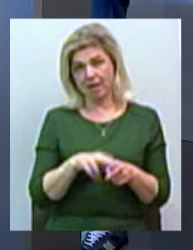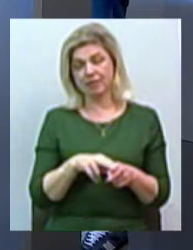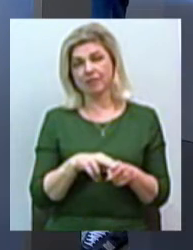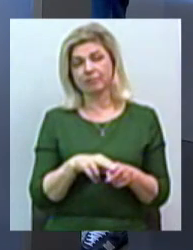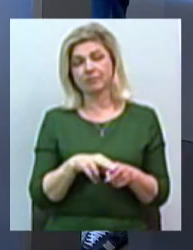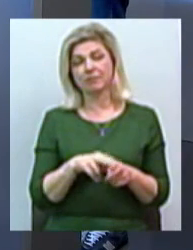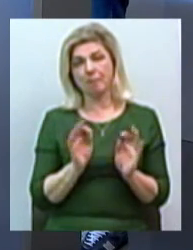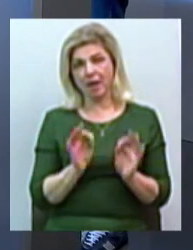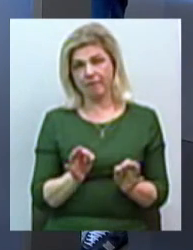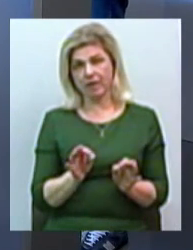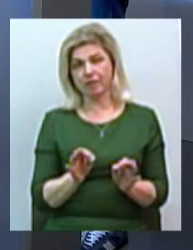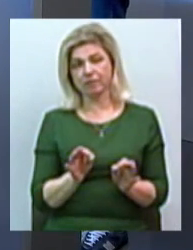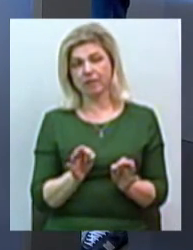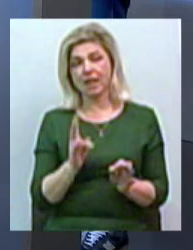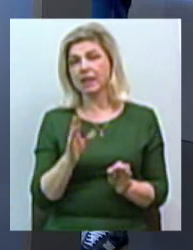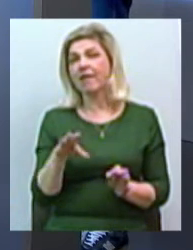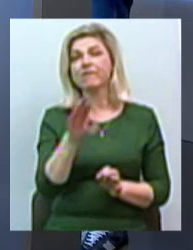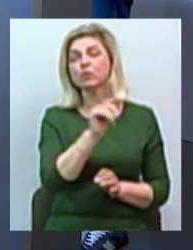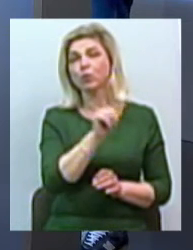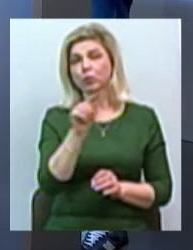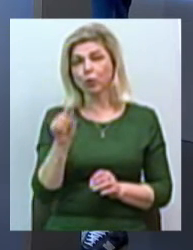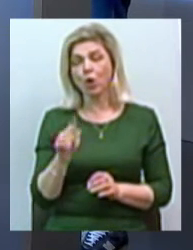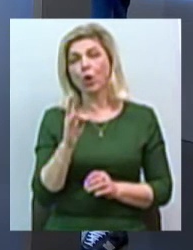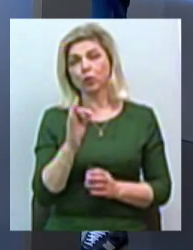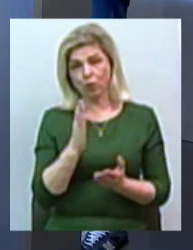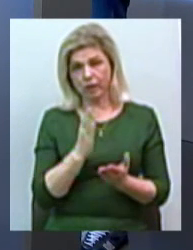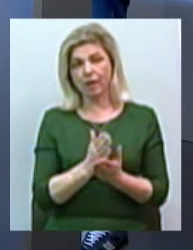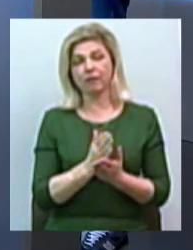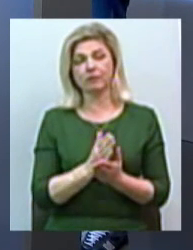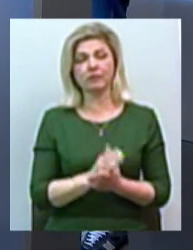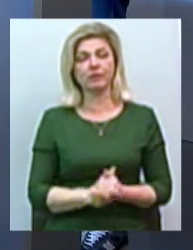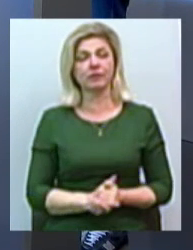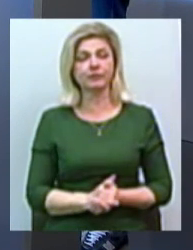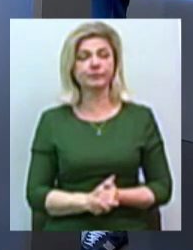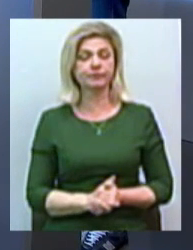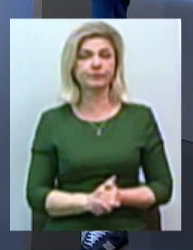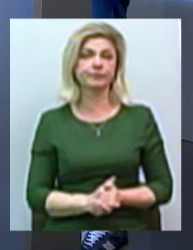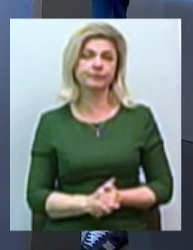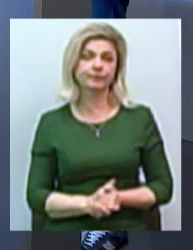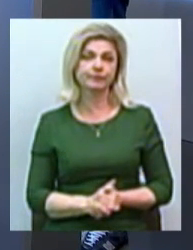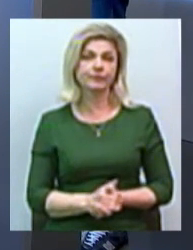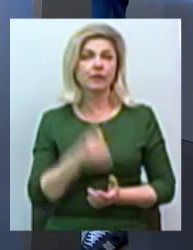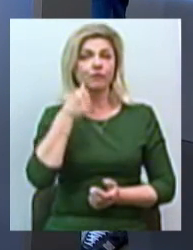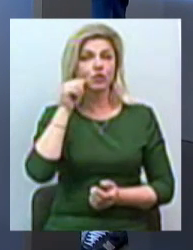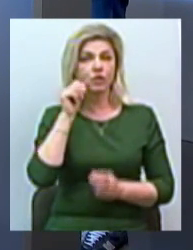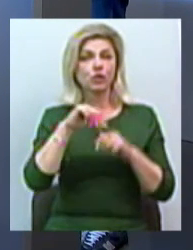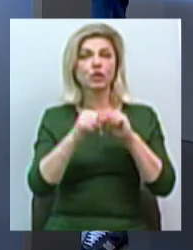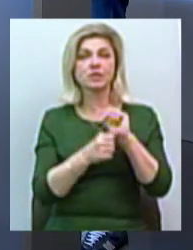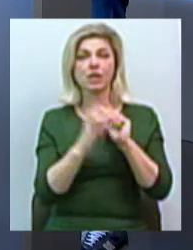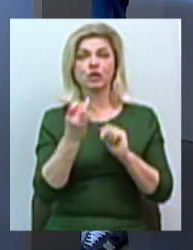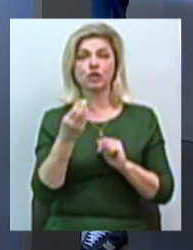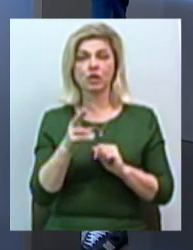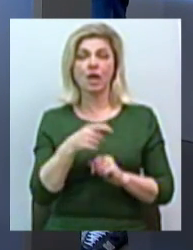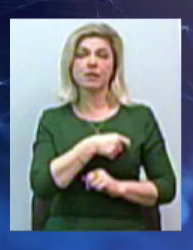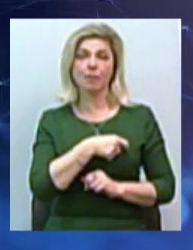правильних виходів. Не всюди. Не всюди, звісно. Але приклади є, про це ще теж обов'язково поговоримо. Отже, вчора, 16 січня, народні